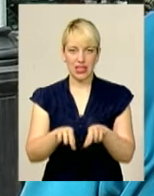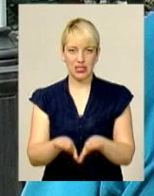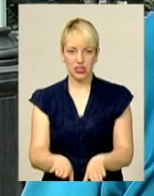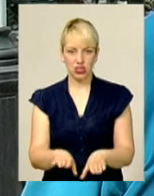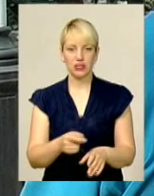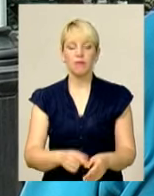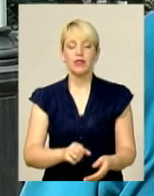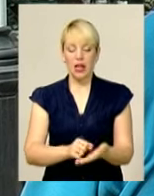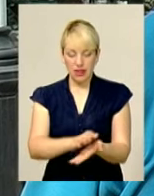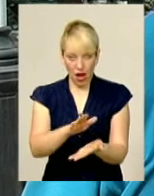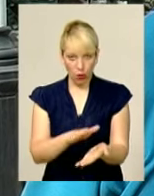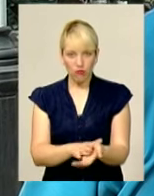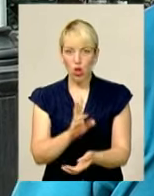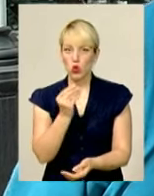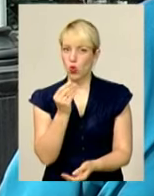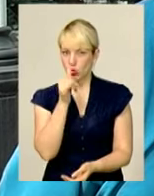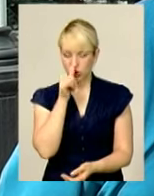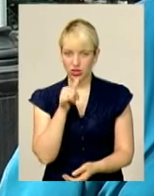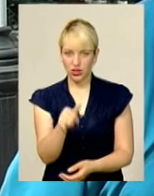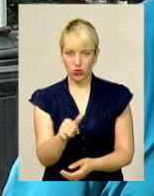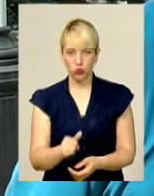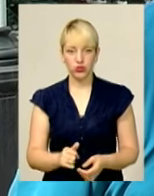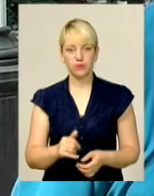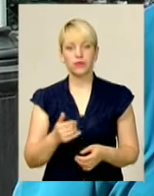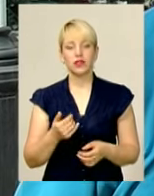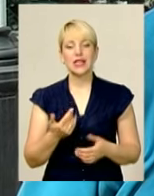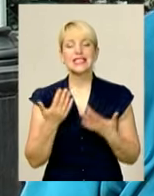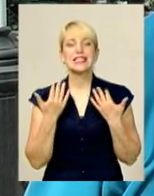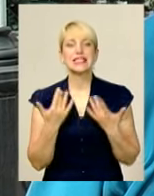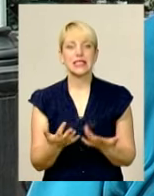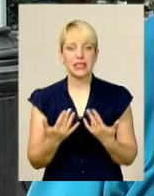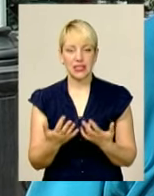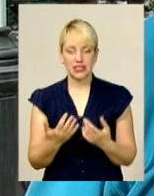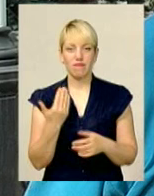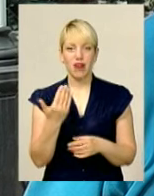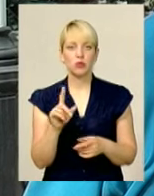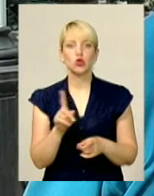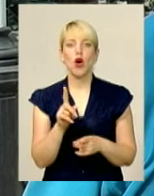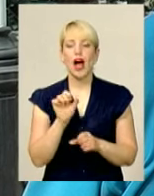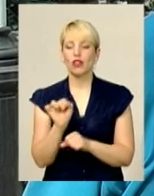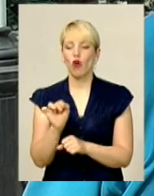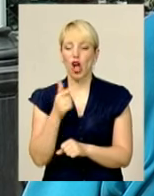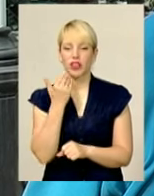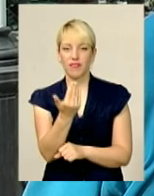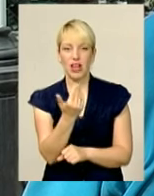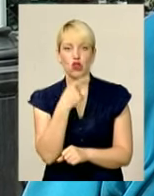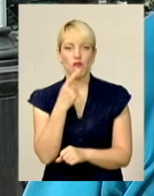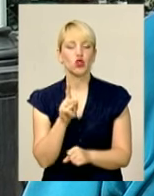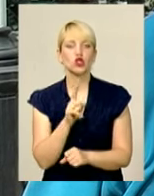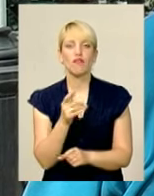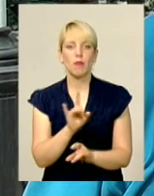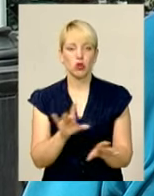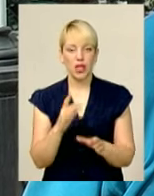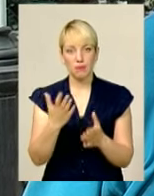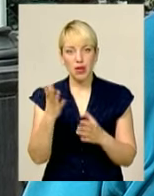нарахували, а грошей не дають. Так скільки, от вам що адвокати кажуть, скільки, якщо б були